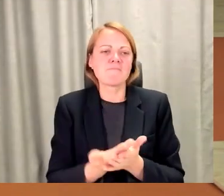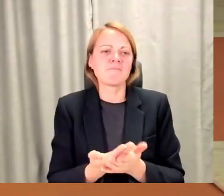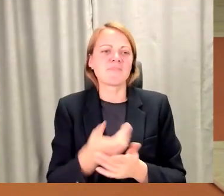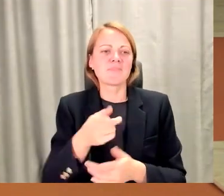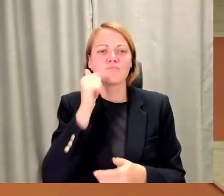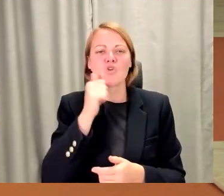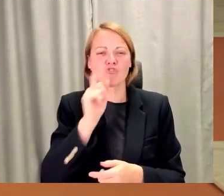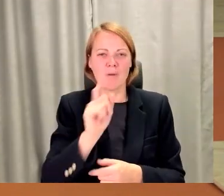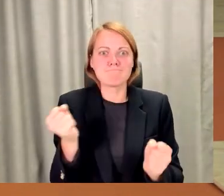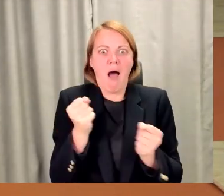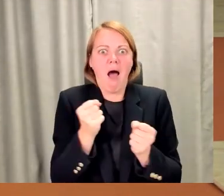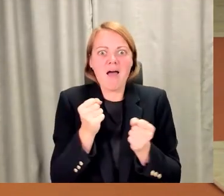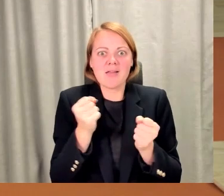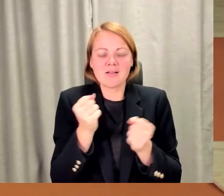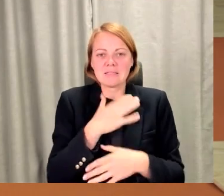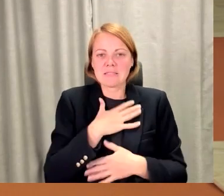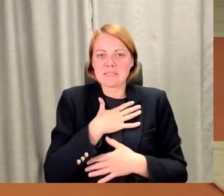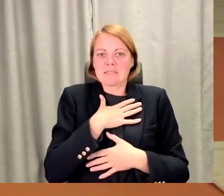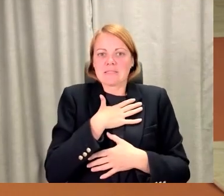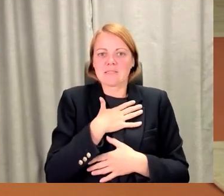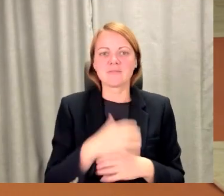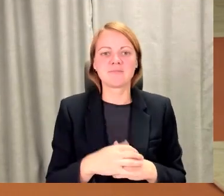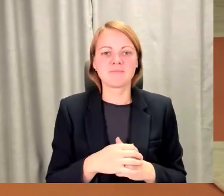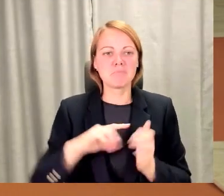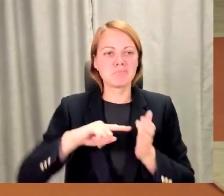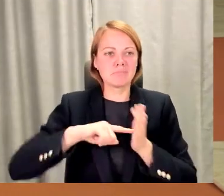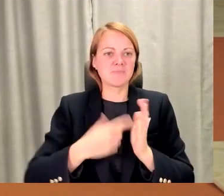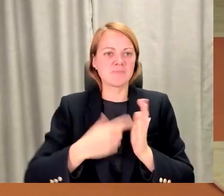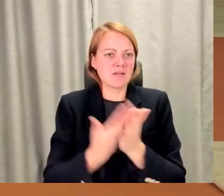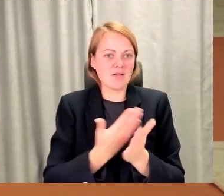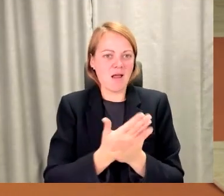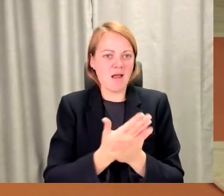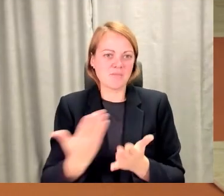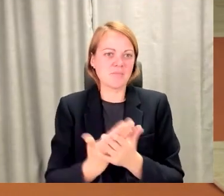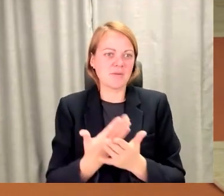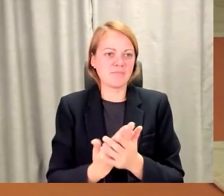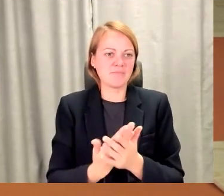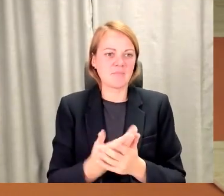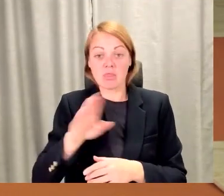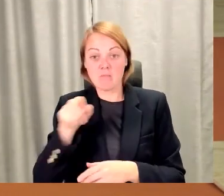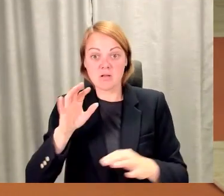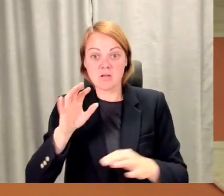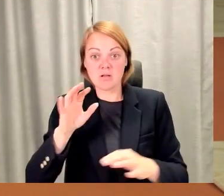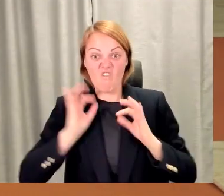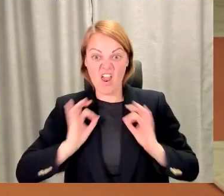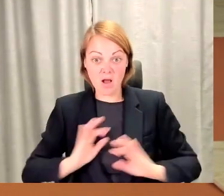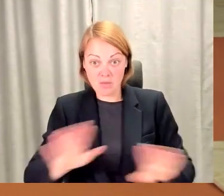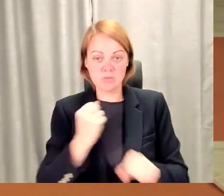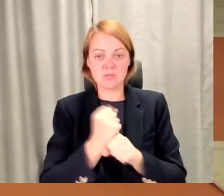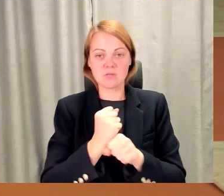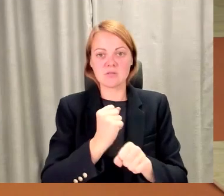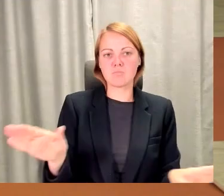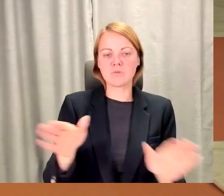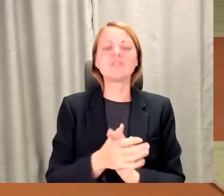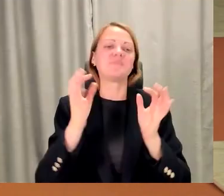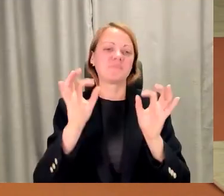piespietu kārtā. Ja Gunārs uzreiz teica, nebūs kvalifikācijas, nebūs darba. Es tieši par to, ko teicu, par to baidamies, jo tā ir, ka